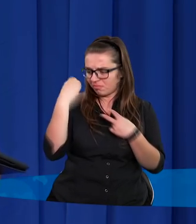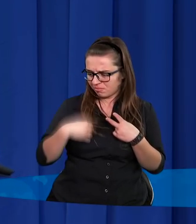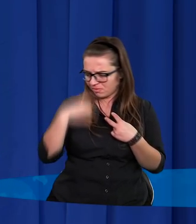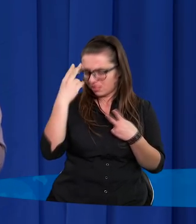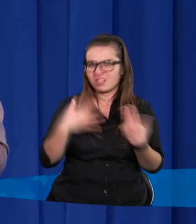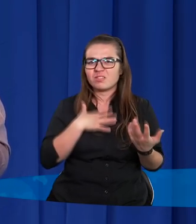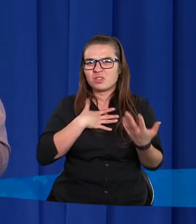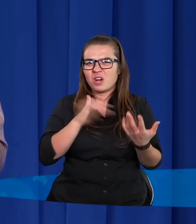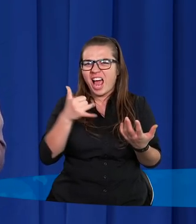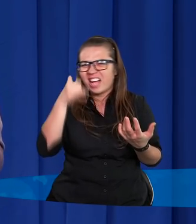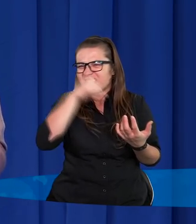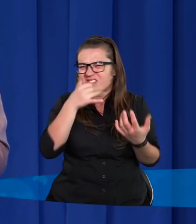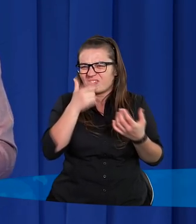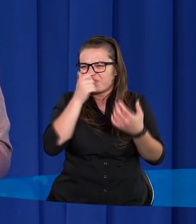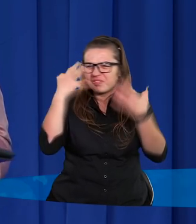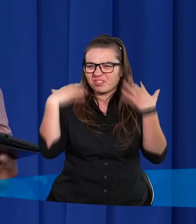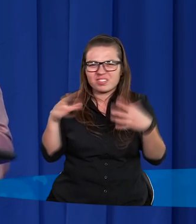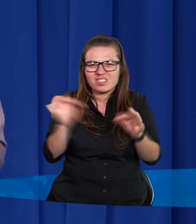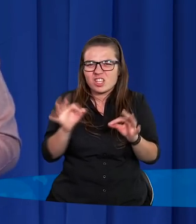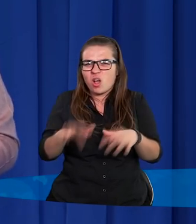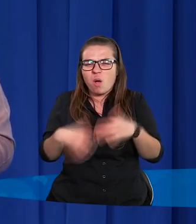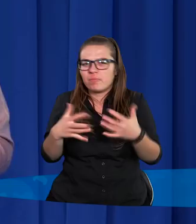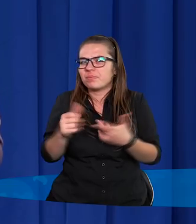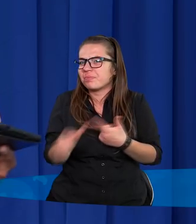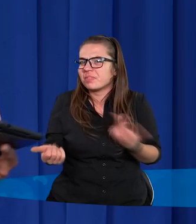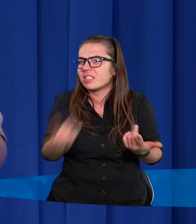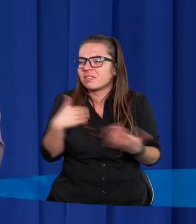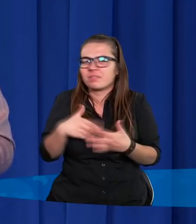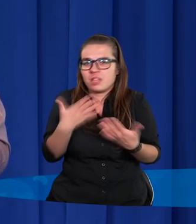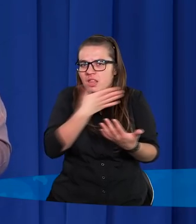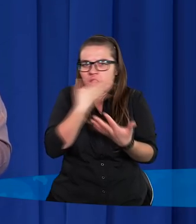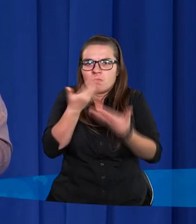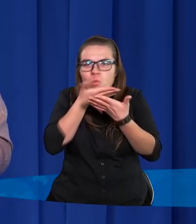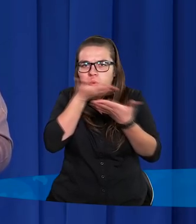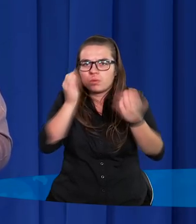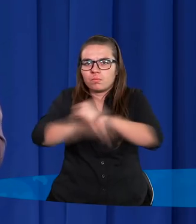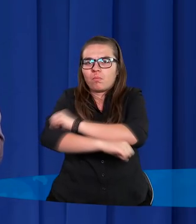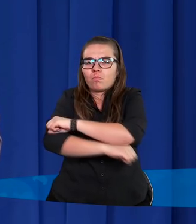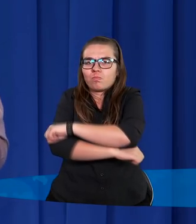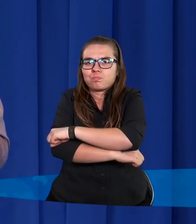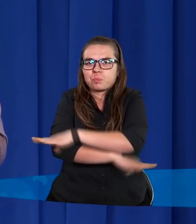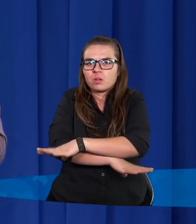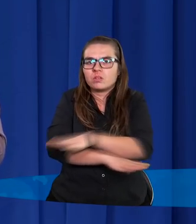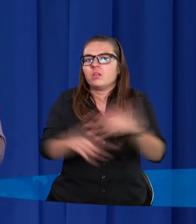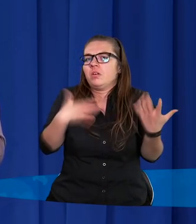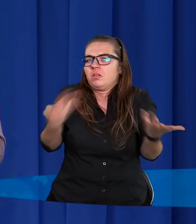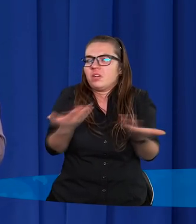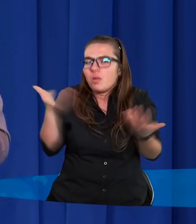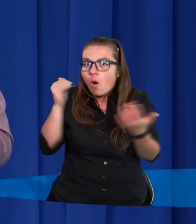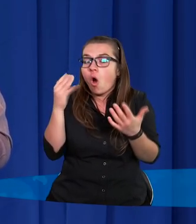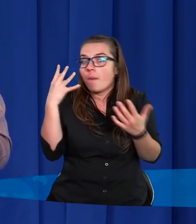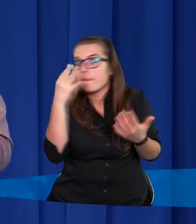świniopasem, najgorzej jak tylko mógł, upadł. Nic już nie miał. I mówi, a może ja bym tak do domu wrócił.